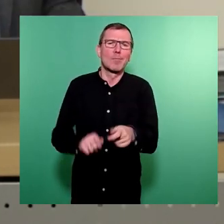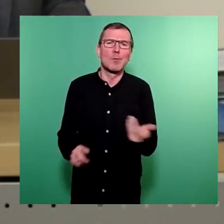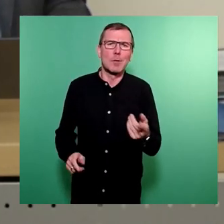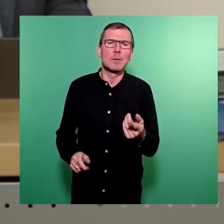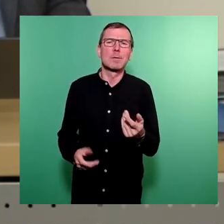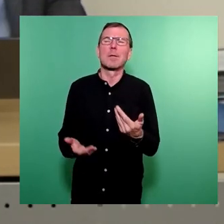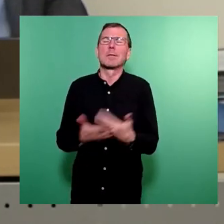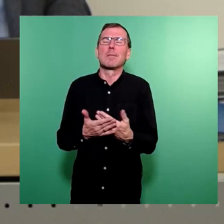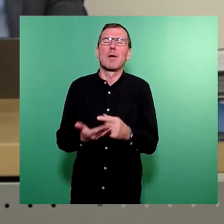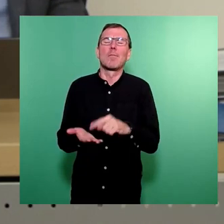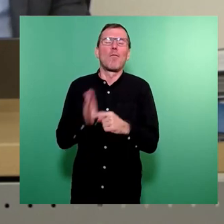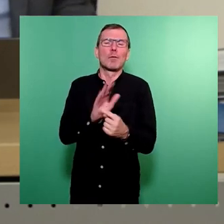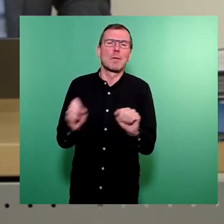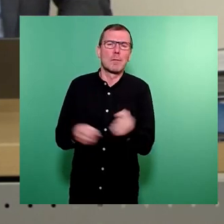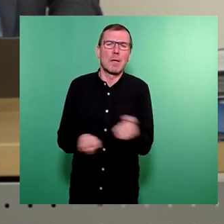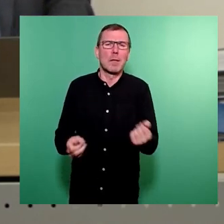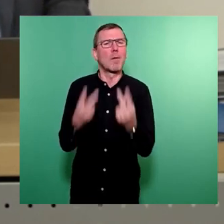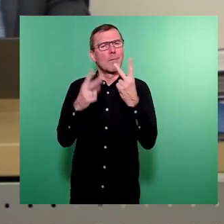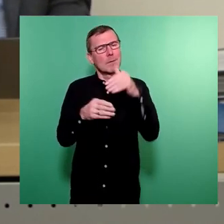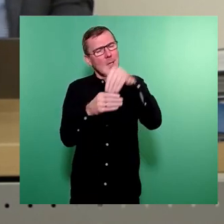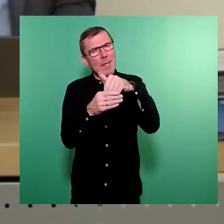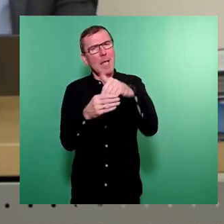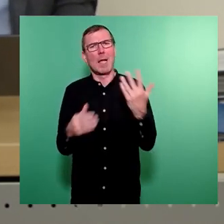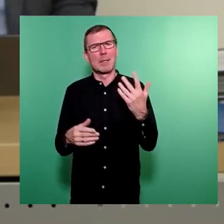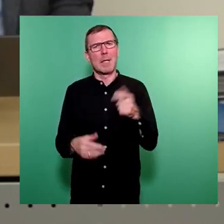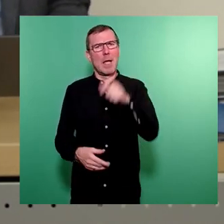werden kann. Im Wesentlichen geht es aber darum, in dem